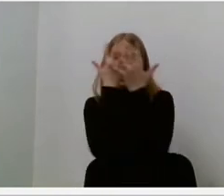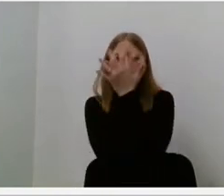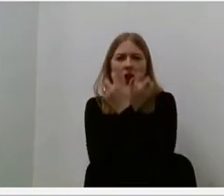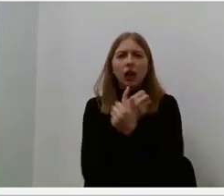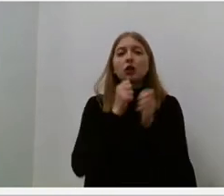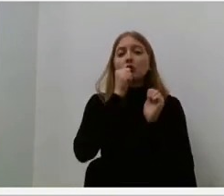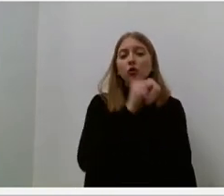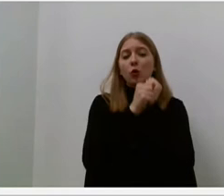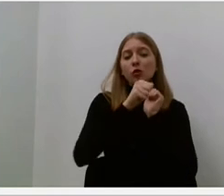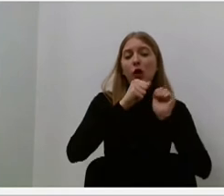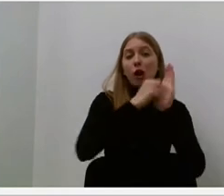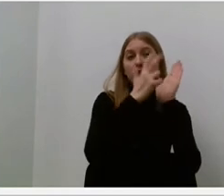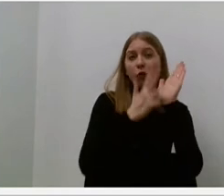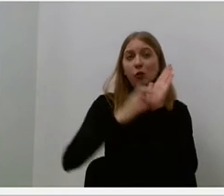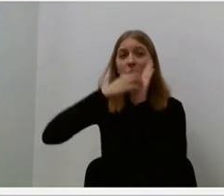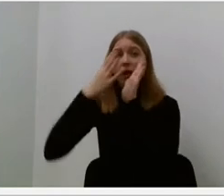dienomis.